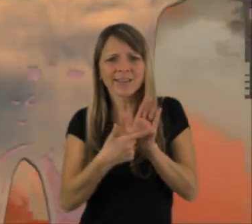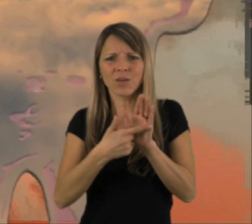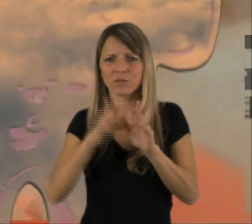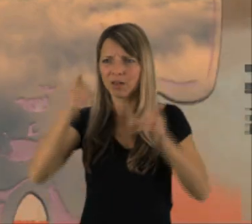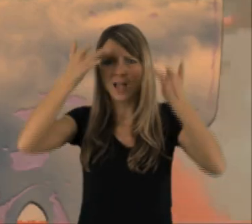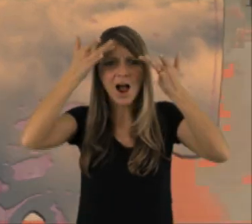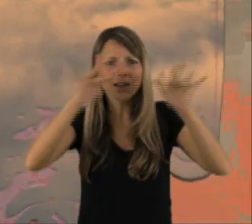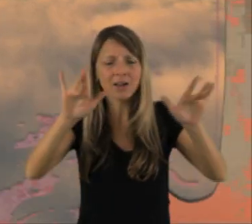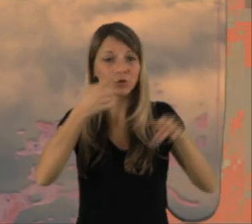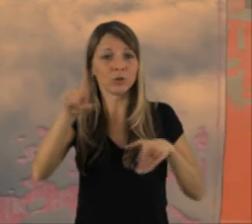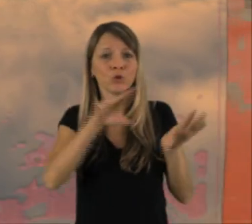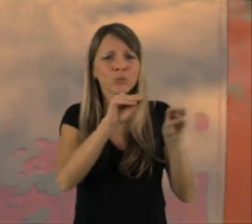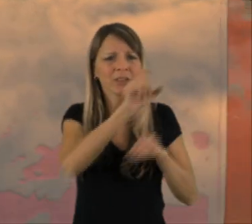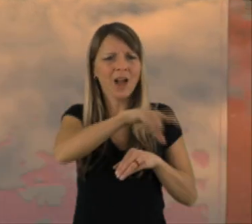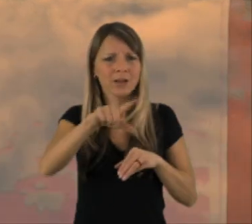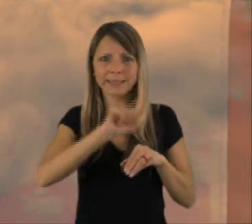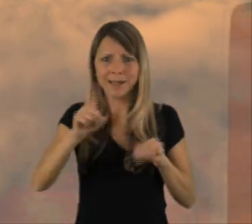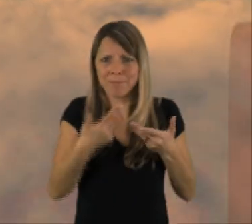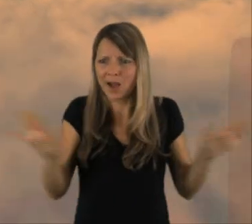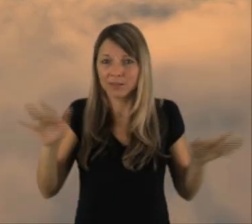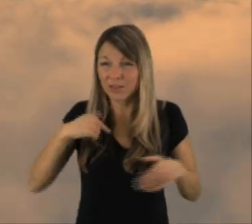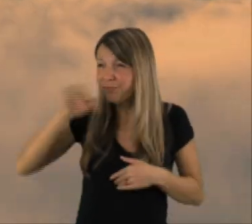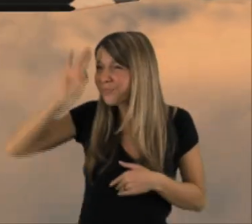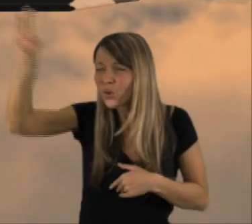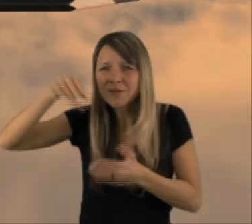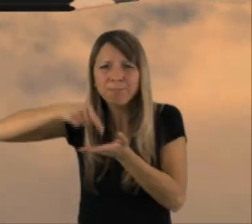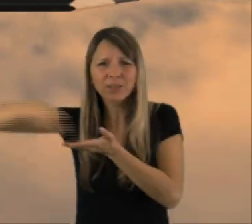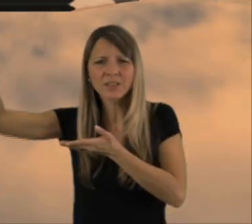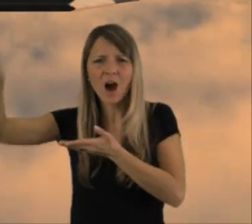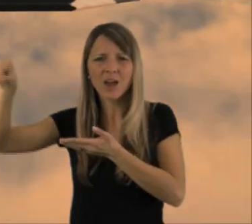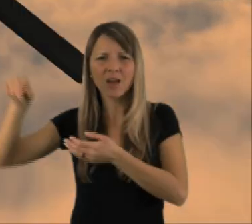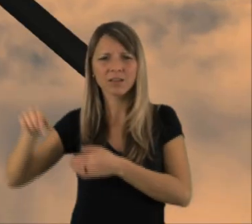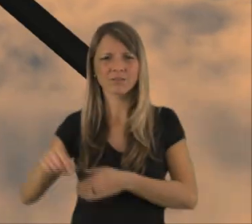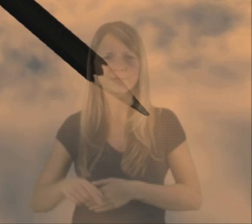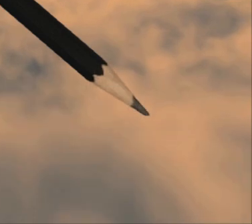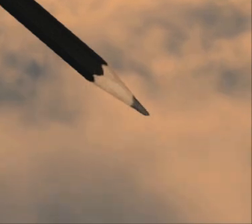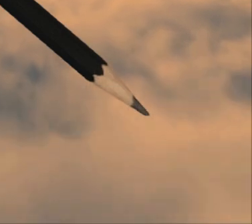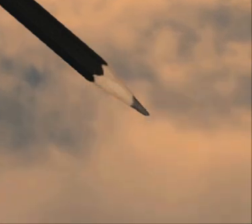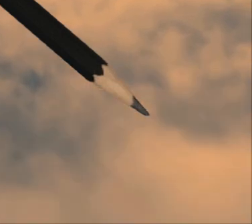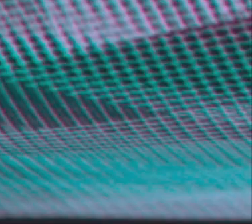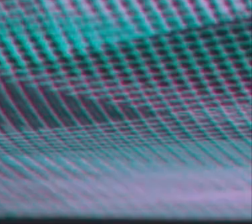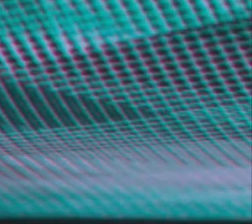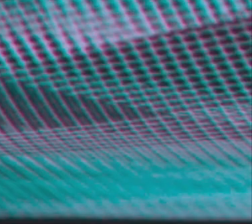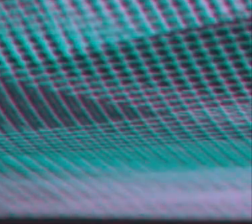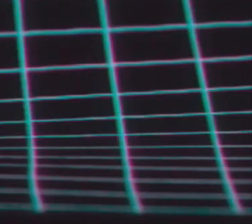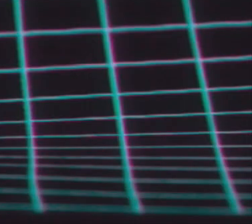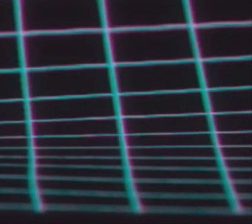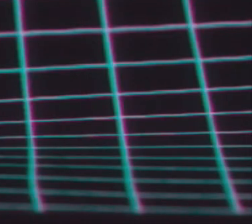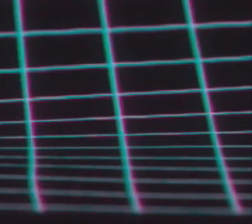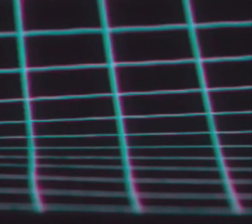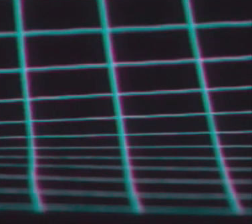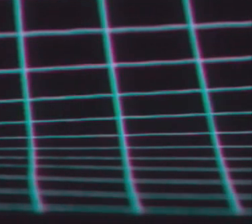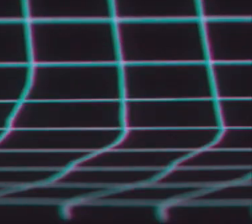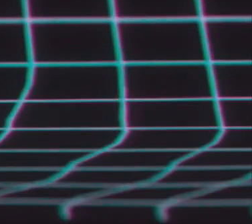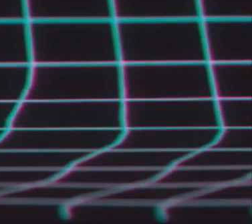Sie beklagen, dass ihre Leistung nicht anerkannt wird, weil zu wenige Nutzer bereit seien, angemessen dafür zu bezahlen. Die Urheber teilen